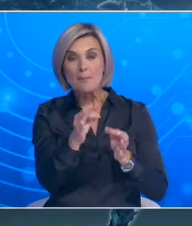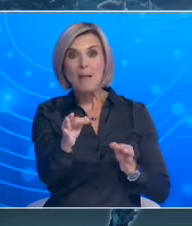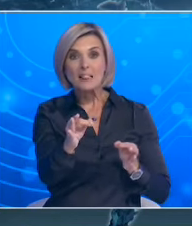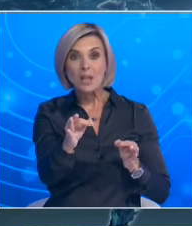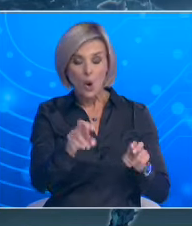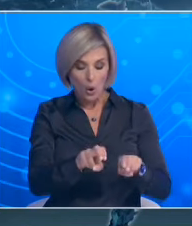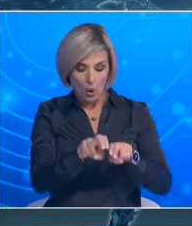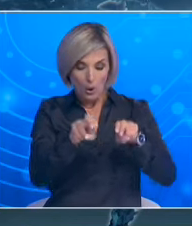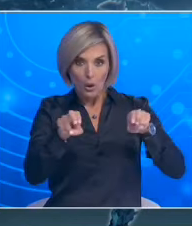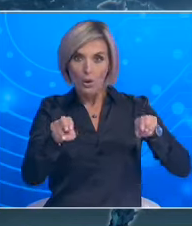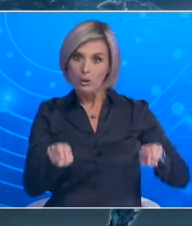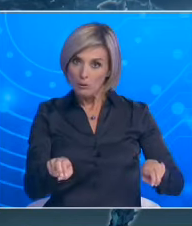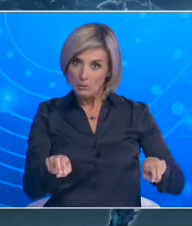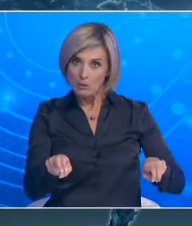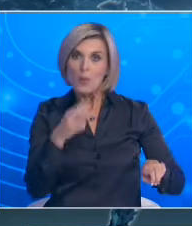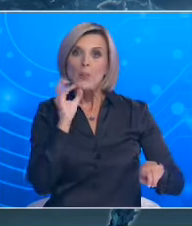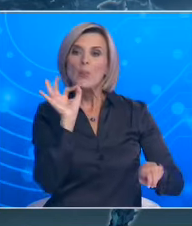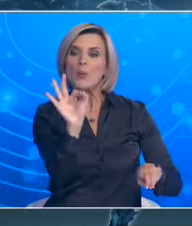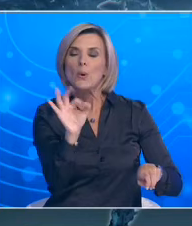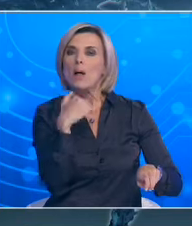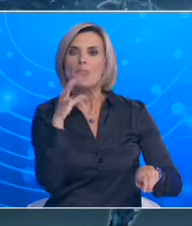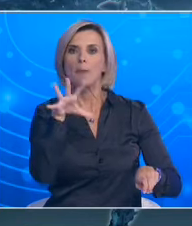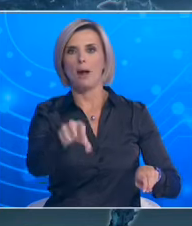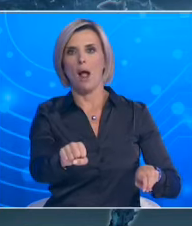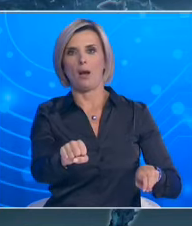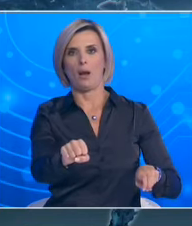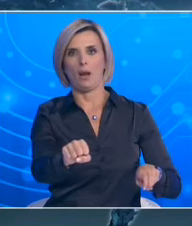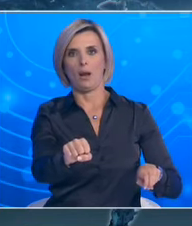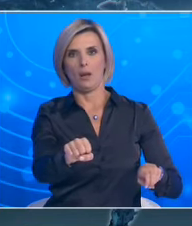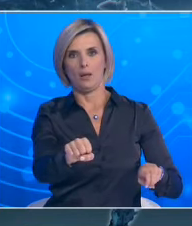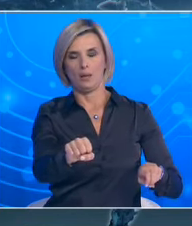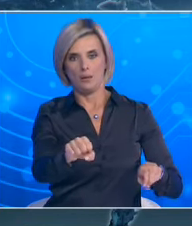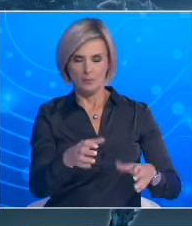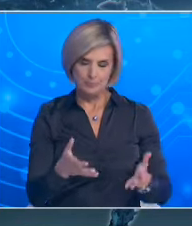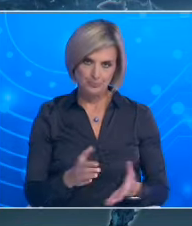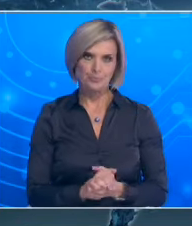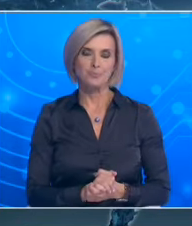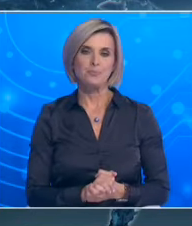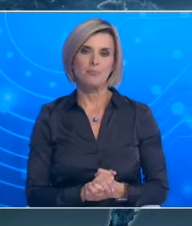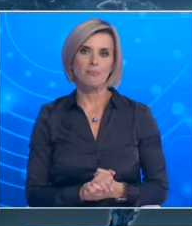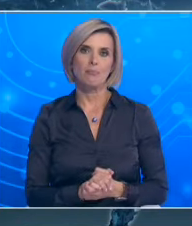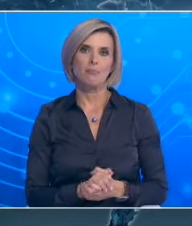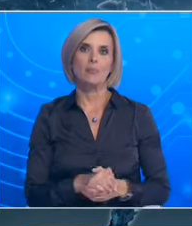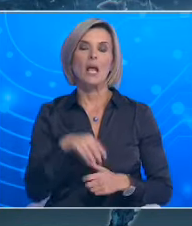έχει μόνο ένα σε αυτή την απόσταση μικρότερη και όλα τα άλλα έχουν μεγαλύτερη απόσταση. Το υπόλοιπο που μένει